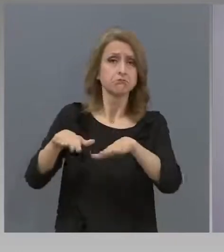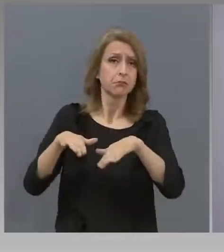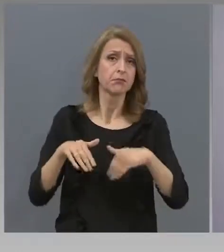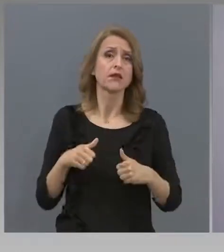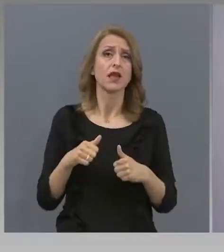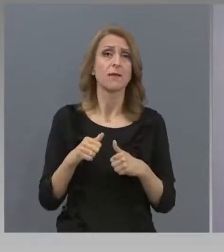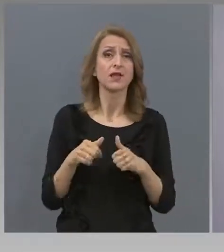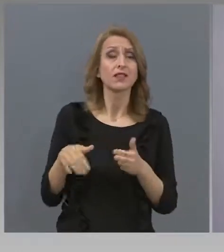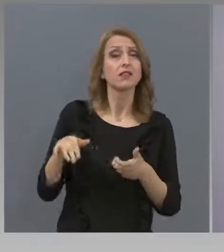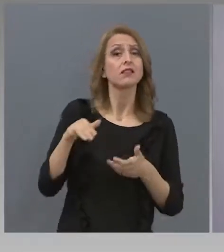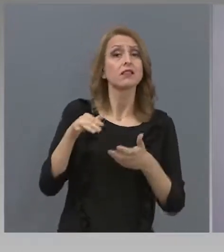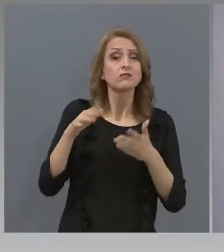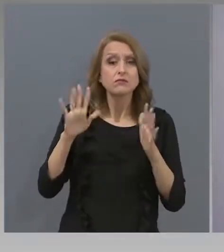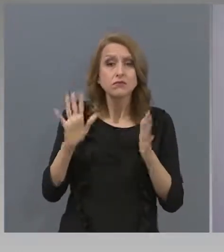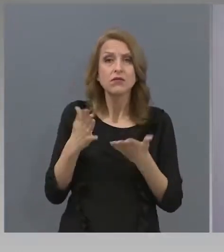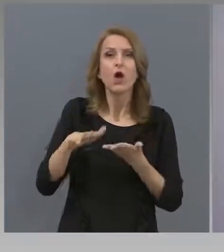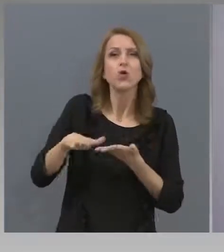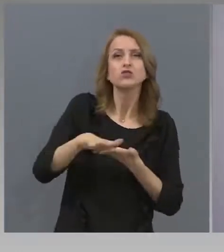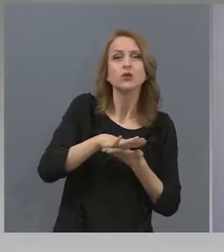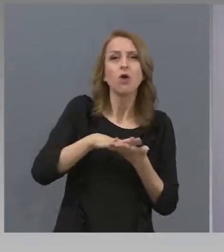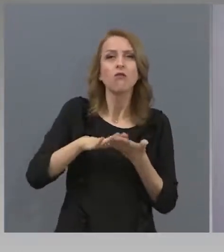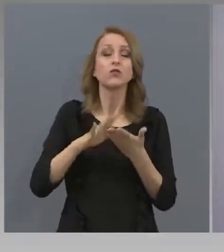Да, те ще бъдат по-малко подготвени.